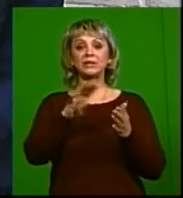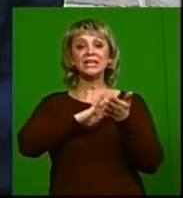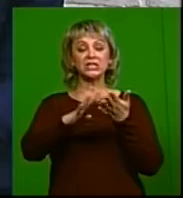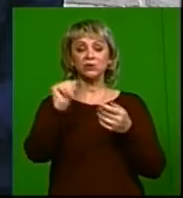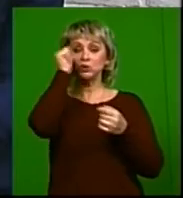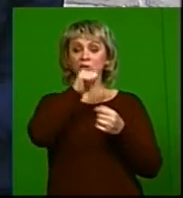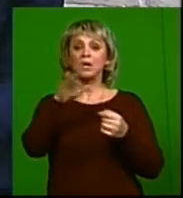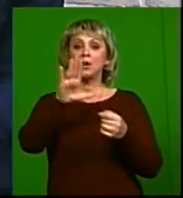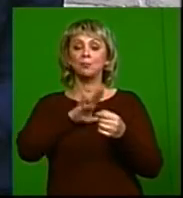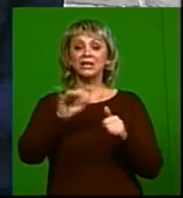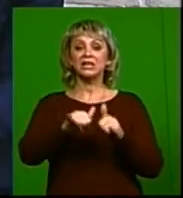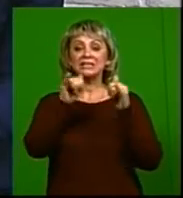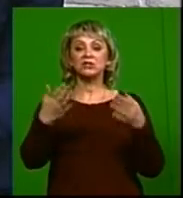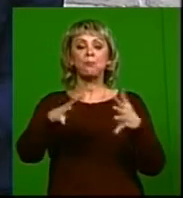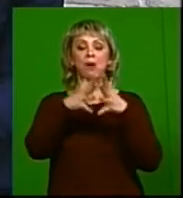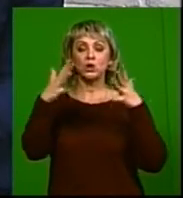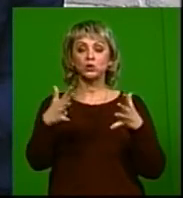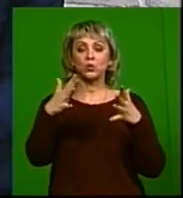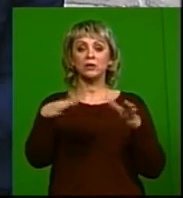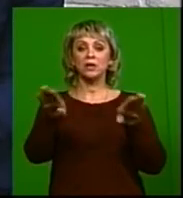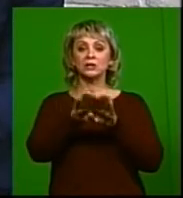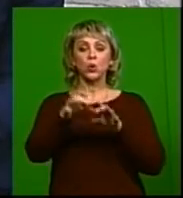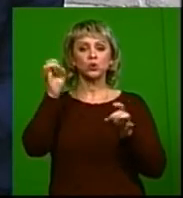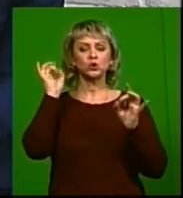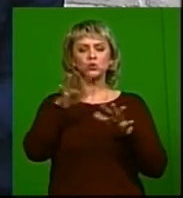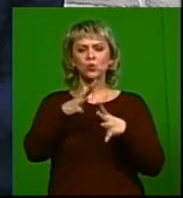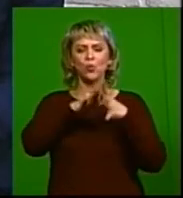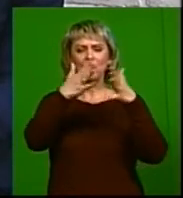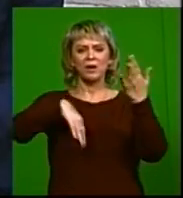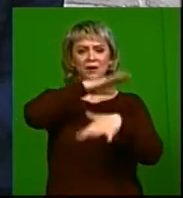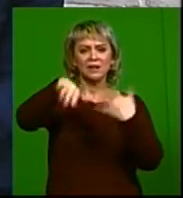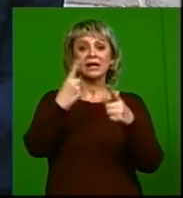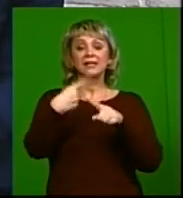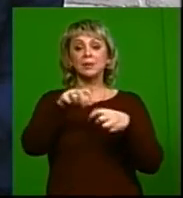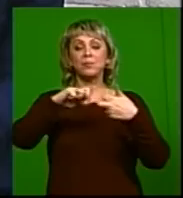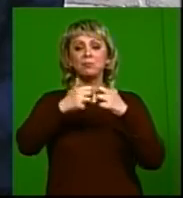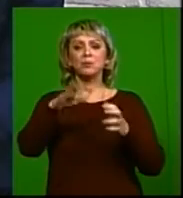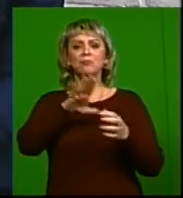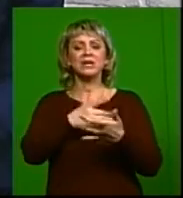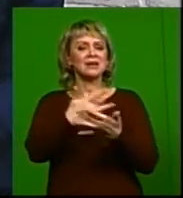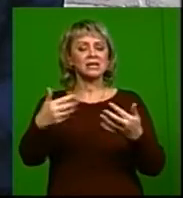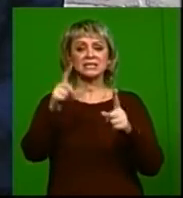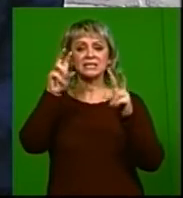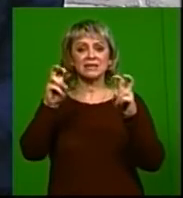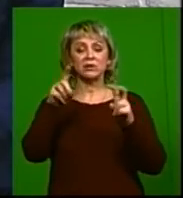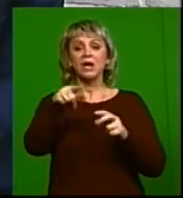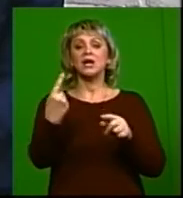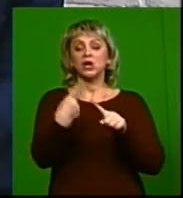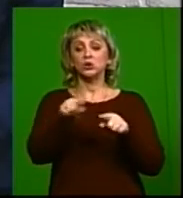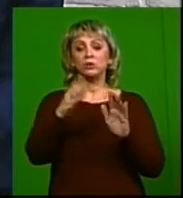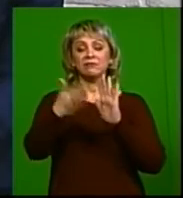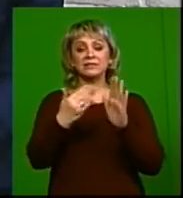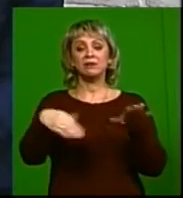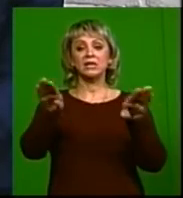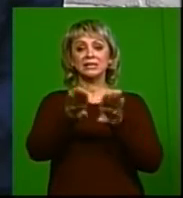-е годы был раздут вот большой такой шум вокруг этой проблемы. Были различные слоганы, которые вызывали такую вот